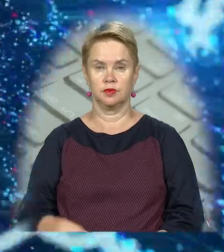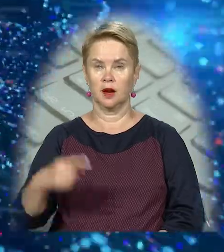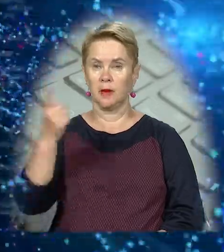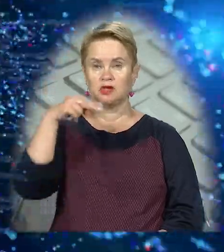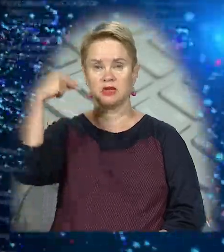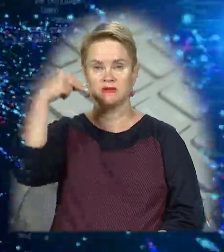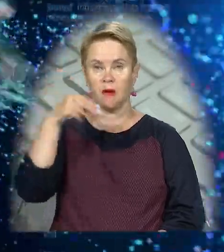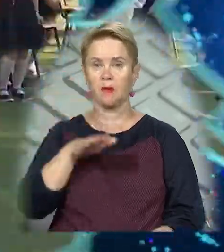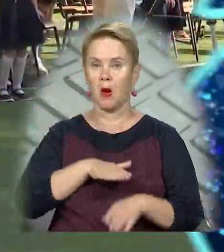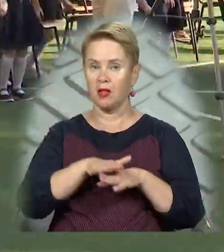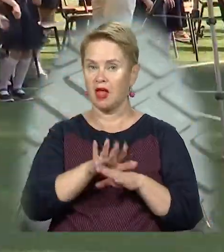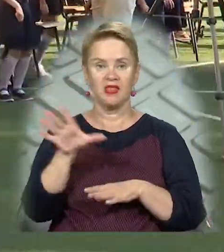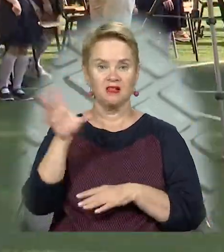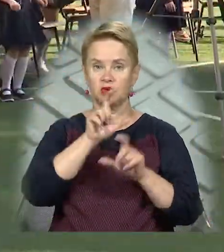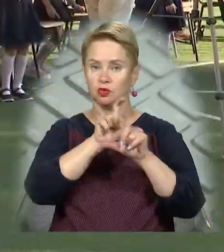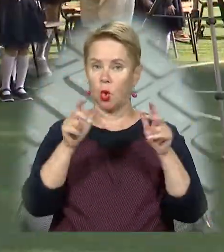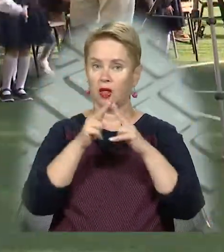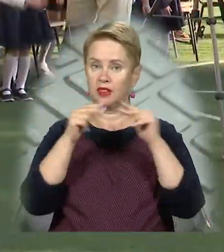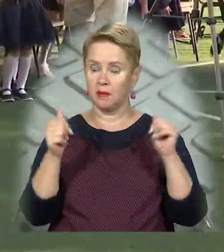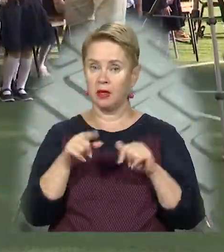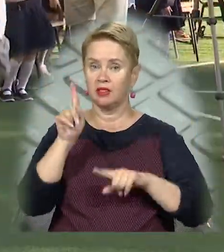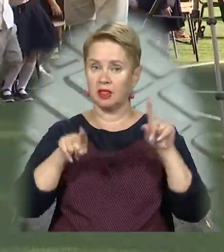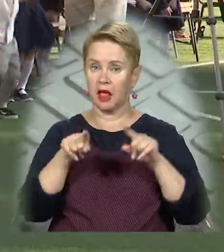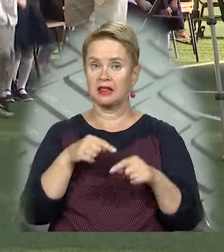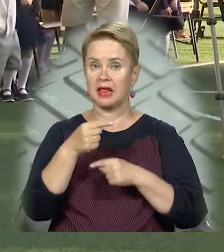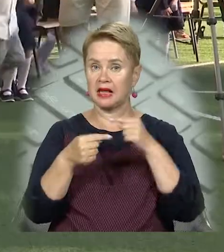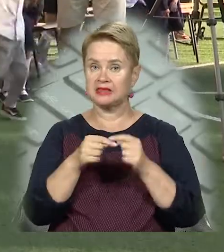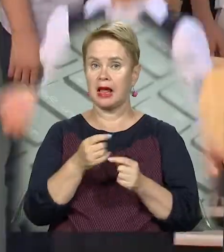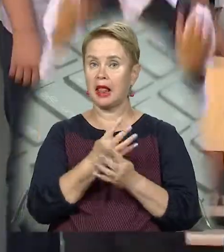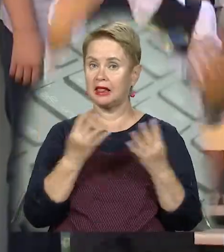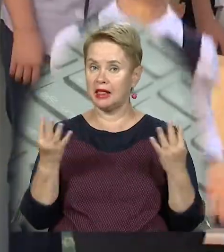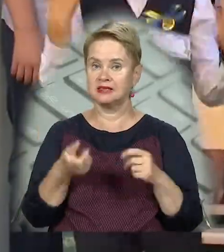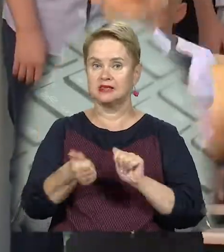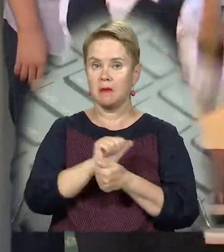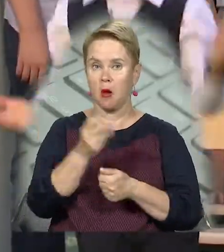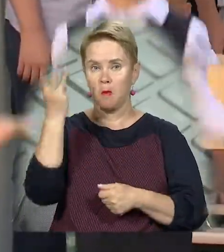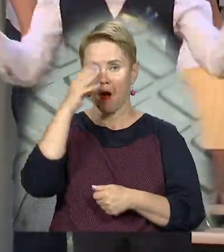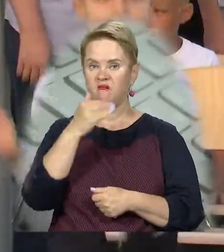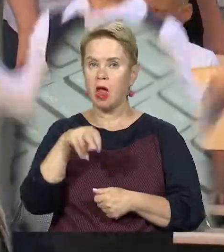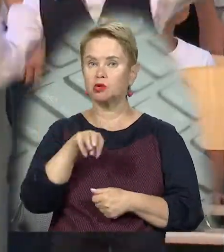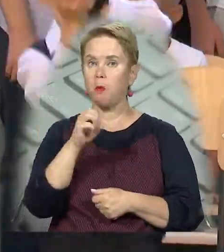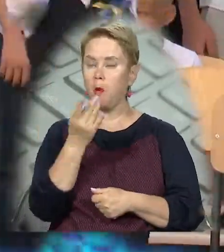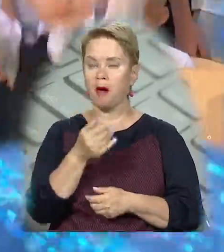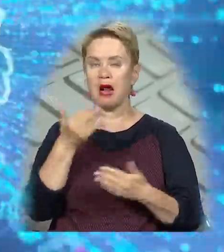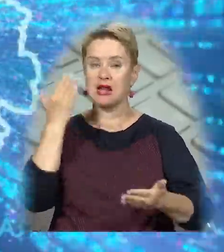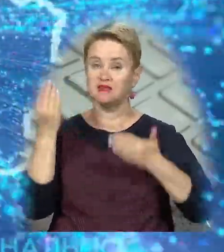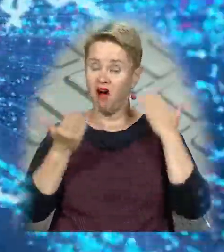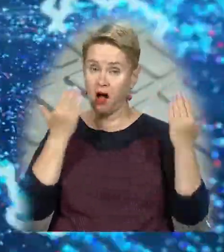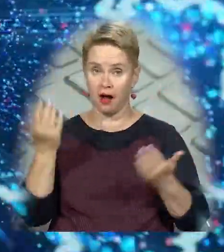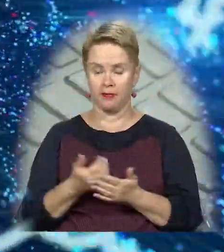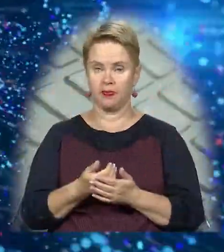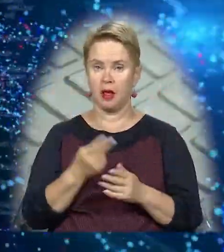Перший дзвонок пролунав, однак, не в усіх школах Дніпра. Подекуди традиційні лінійки замінили модними флешмобами та розвагами.